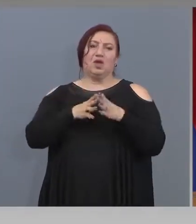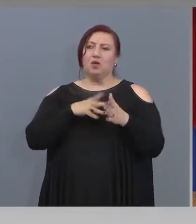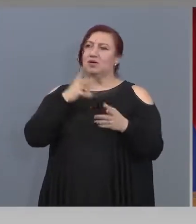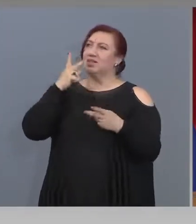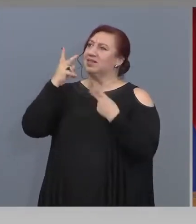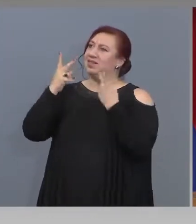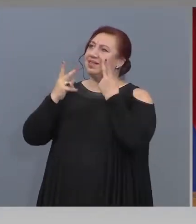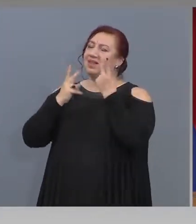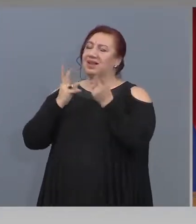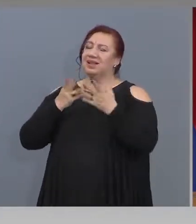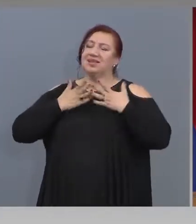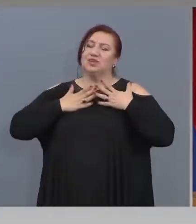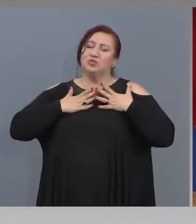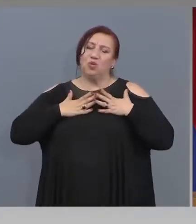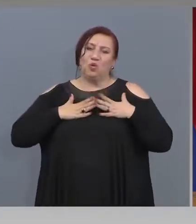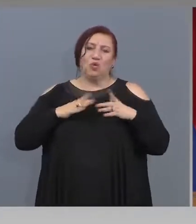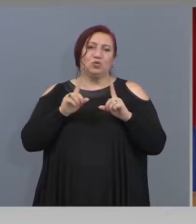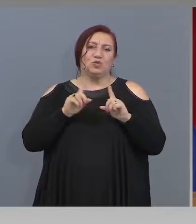без да са притеснени.